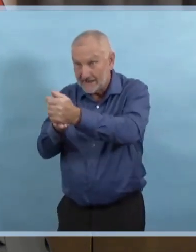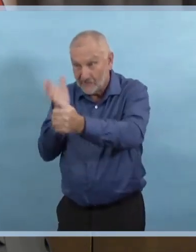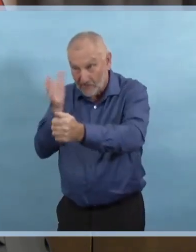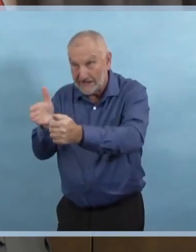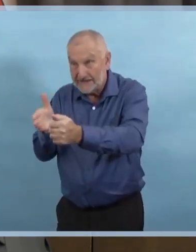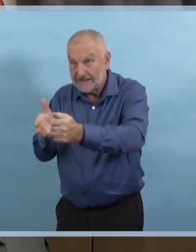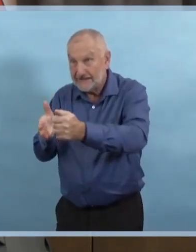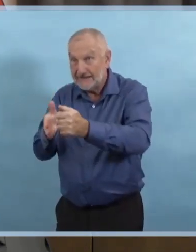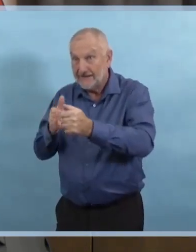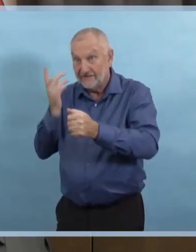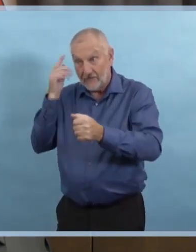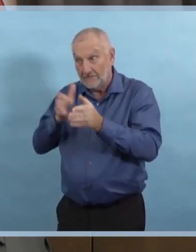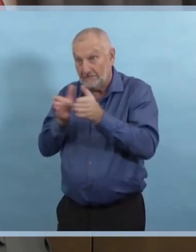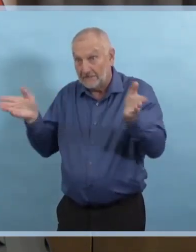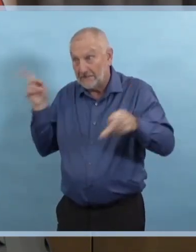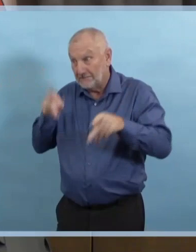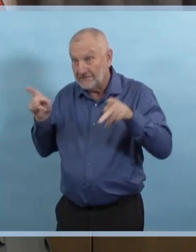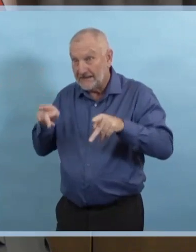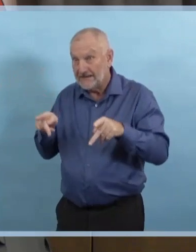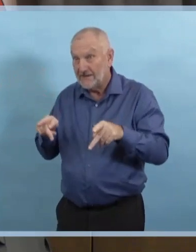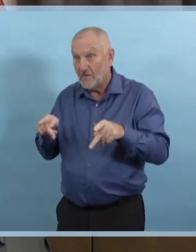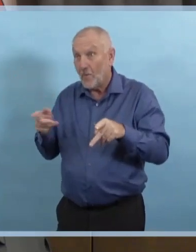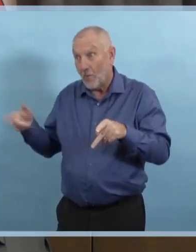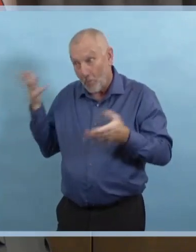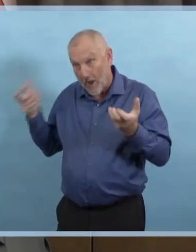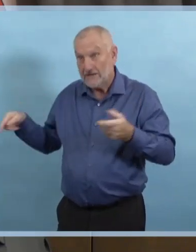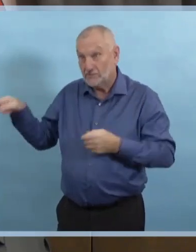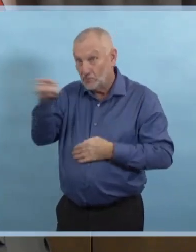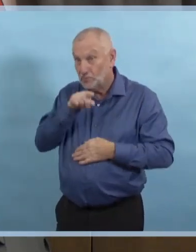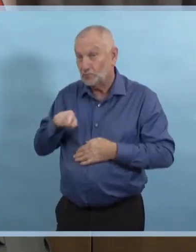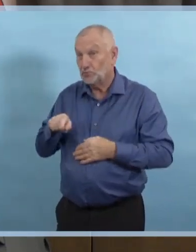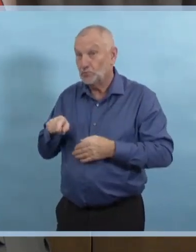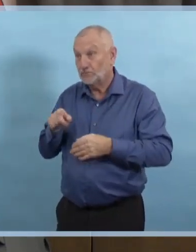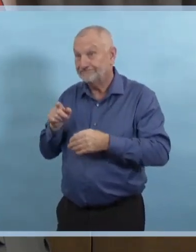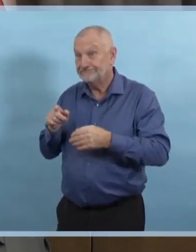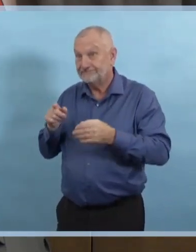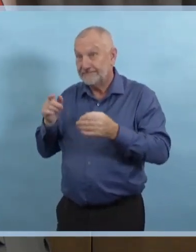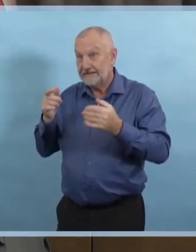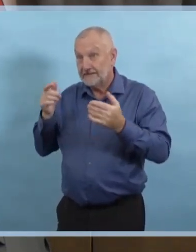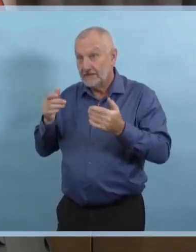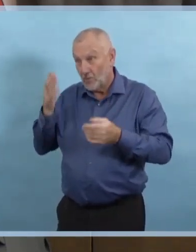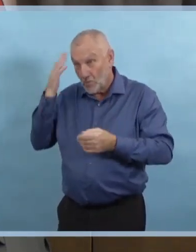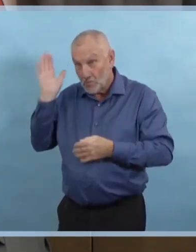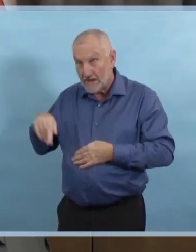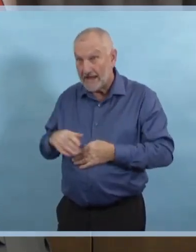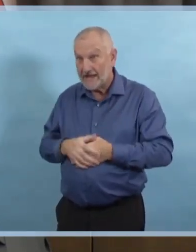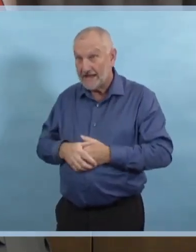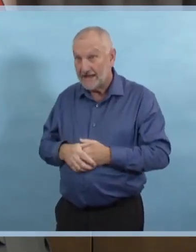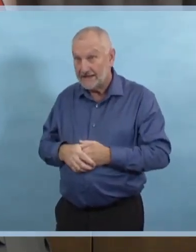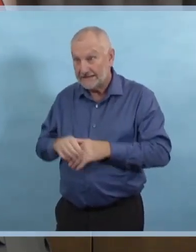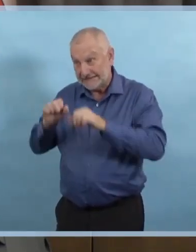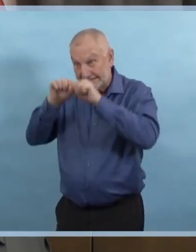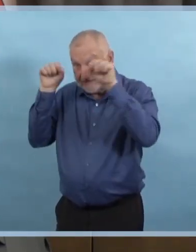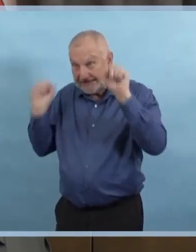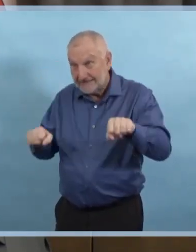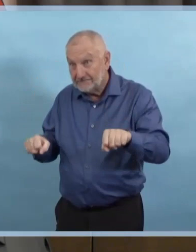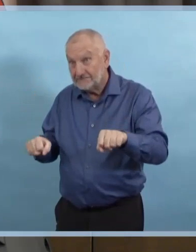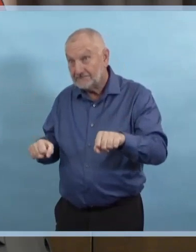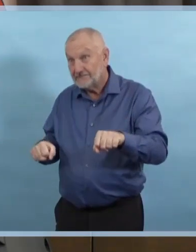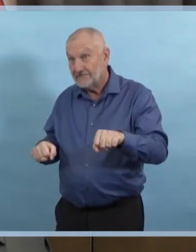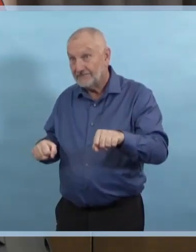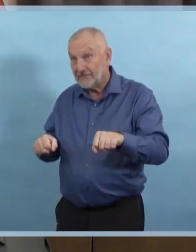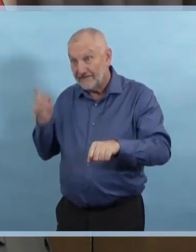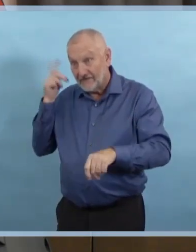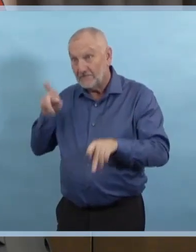système reste capable de s'occuper des gens qui sont malades de la COVID ou de toute autre maladie. Nos